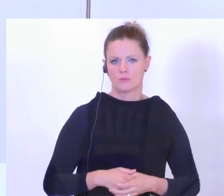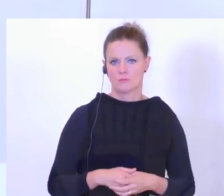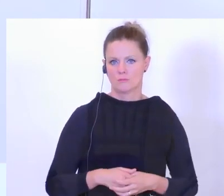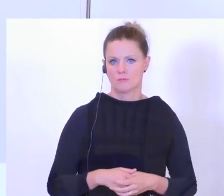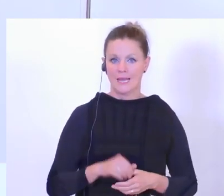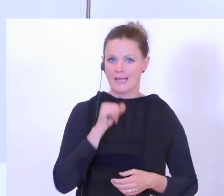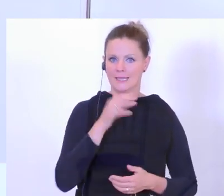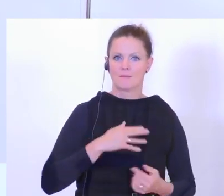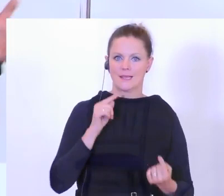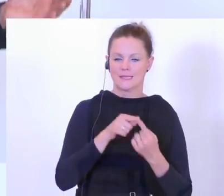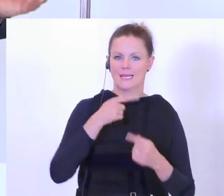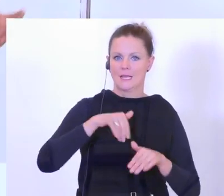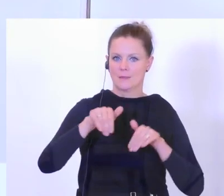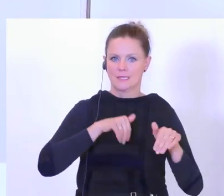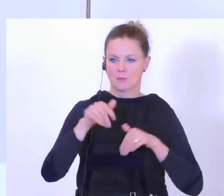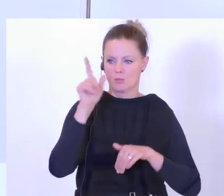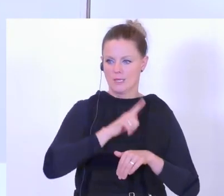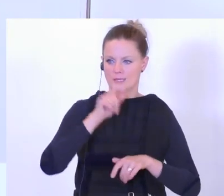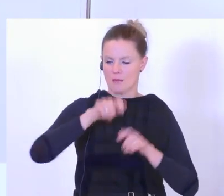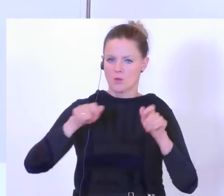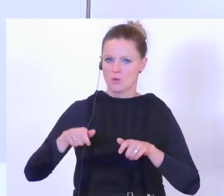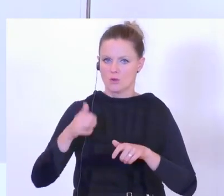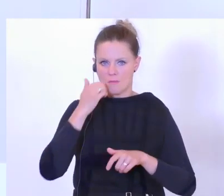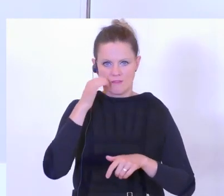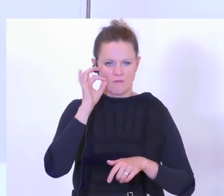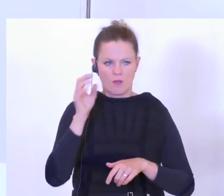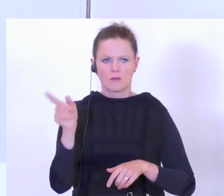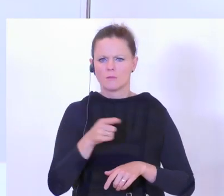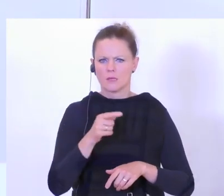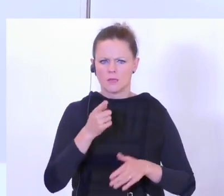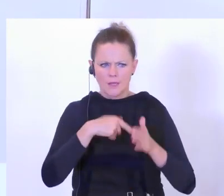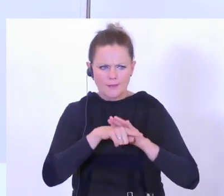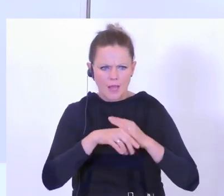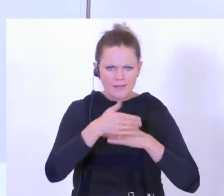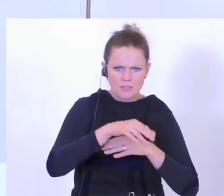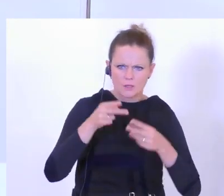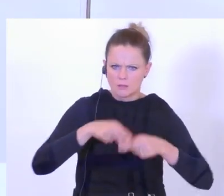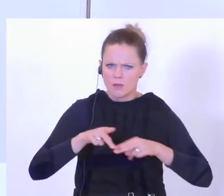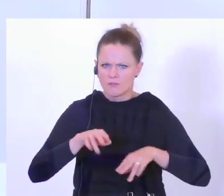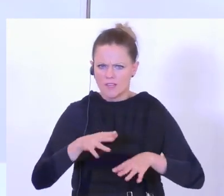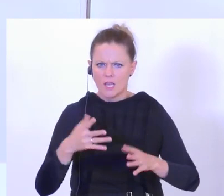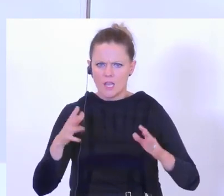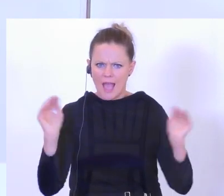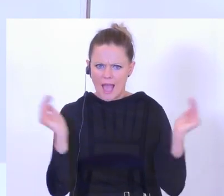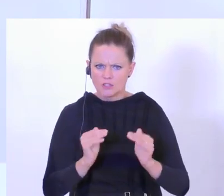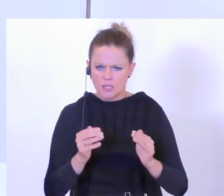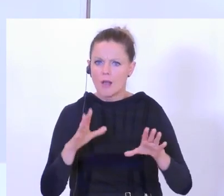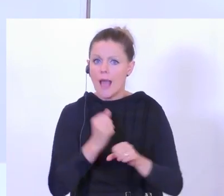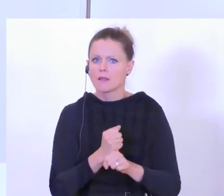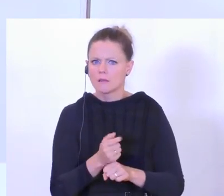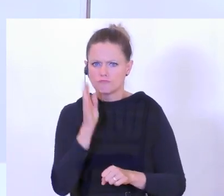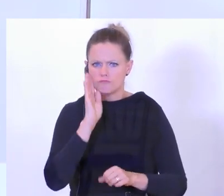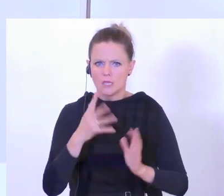es ist nicht mein Ziel als Innenminister des Polizistinnen und Polizisten zu sagen, schaut in jedes Gasthaus und in jedes Restaurant, ob die Leute sich dort an die Beschränkungen halten, um Gottes Willen.